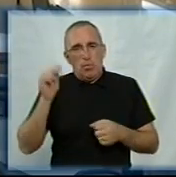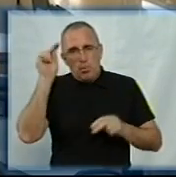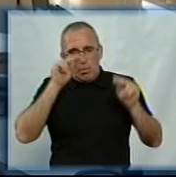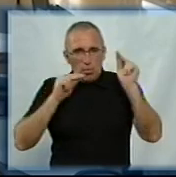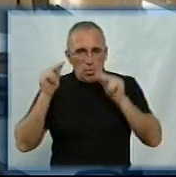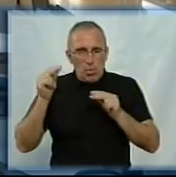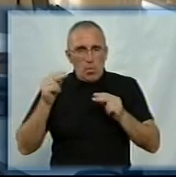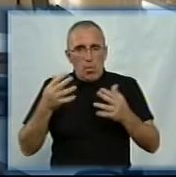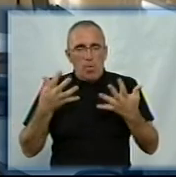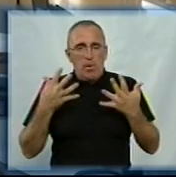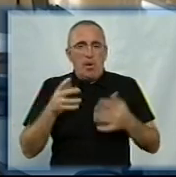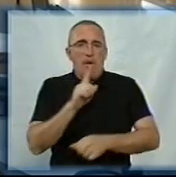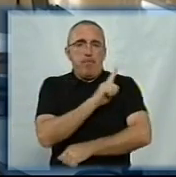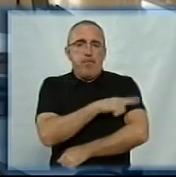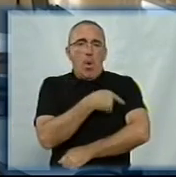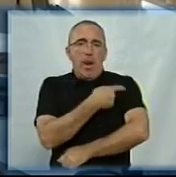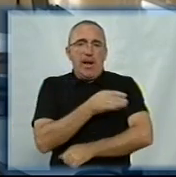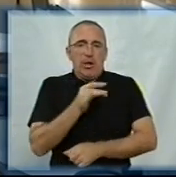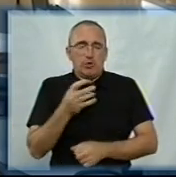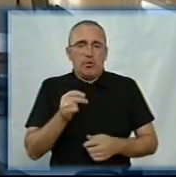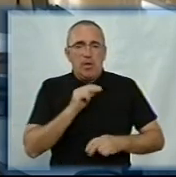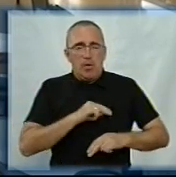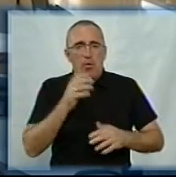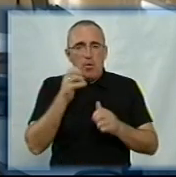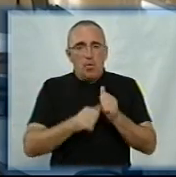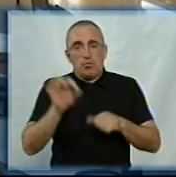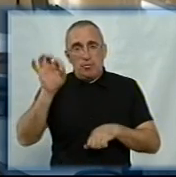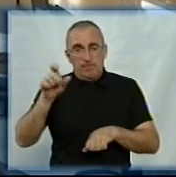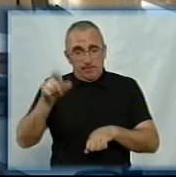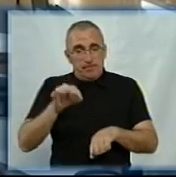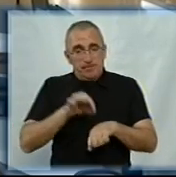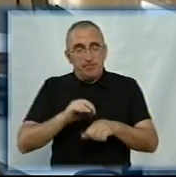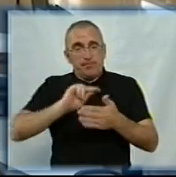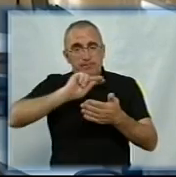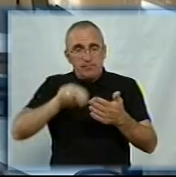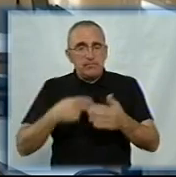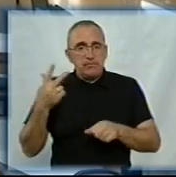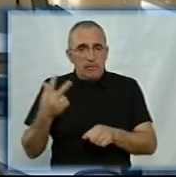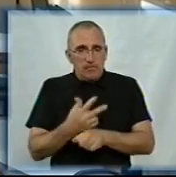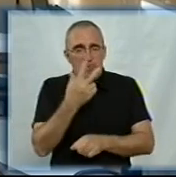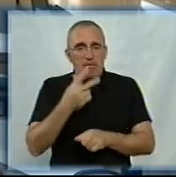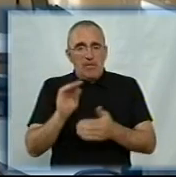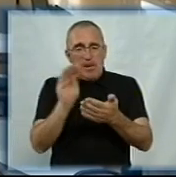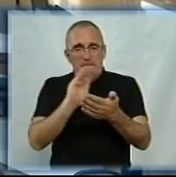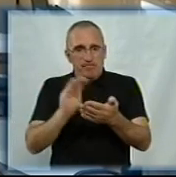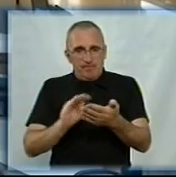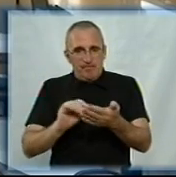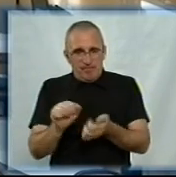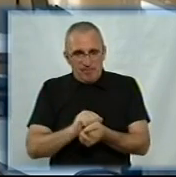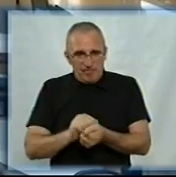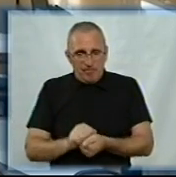поліклінічну роботу. Тобто кожного хворого треба виписати трижди. По першому варіанті,